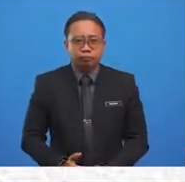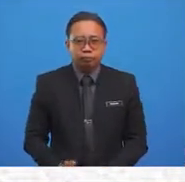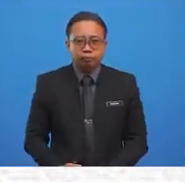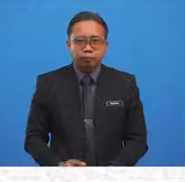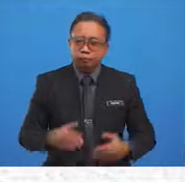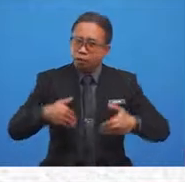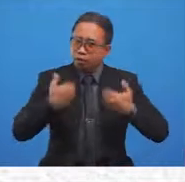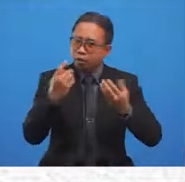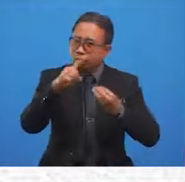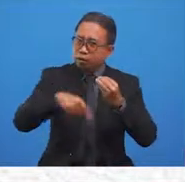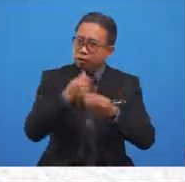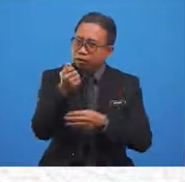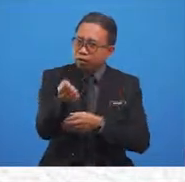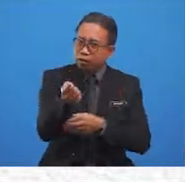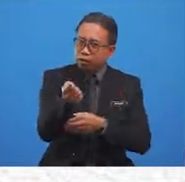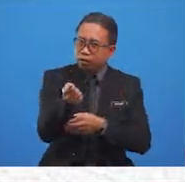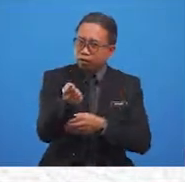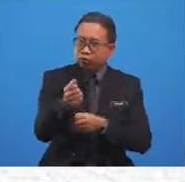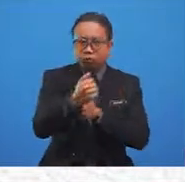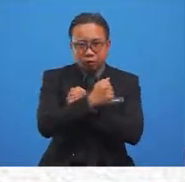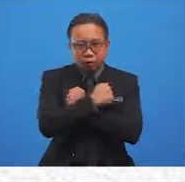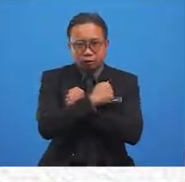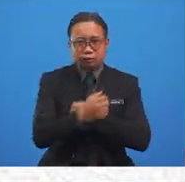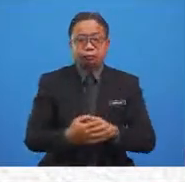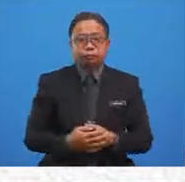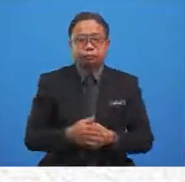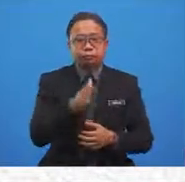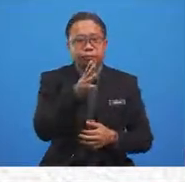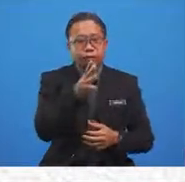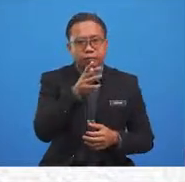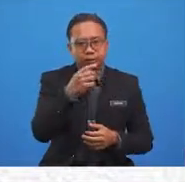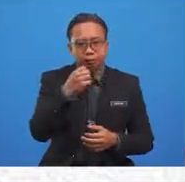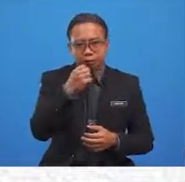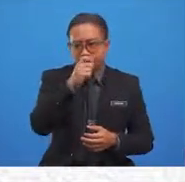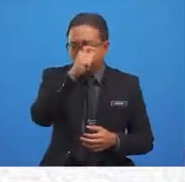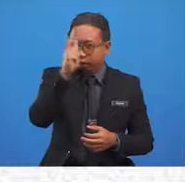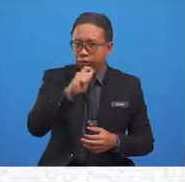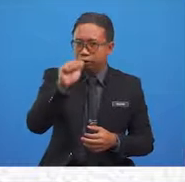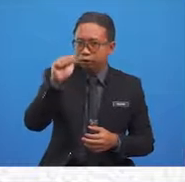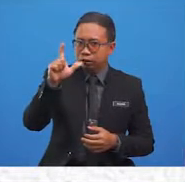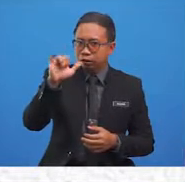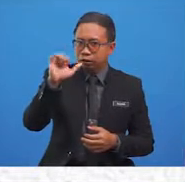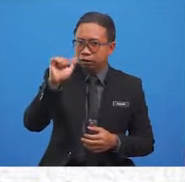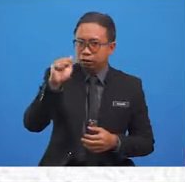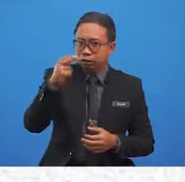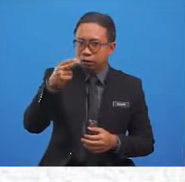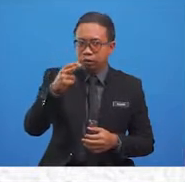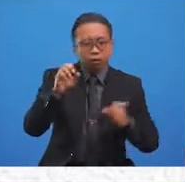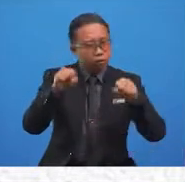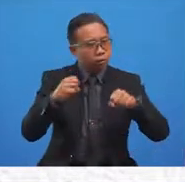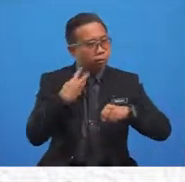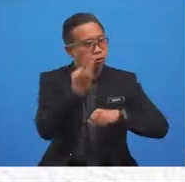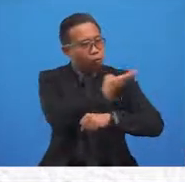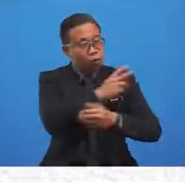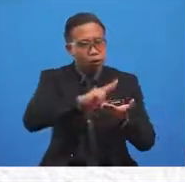How about you, my dear? Mama asks Aliyah. Can we